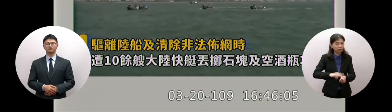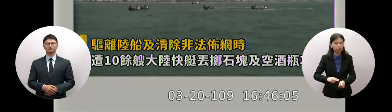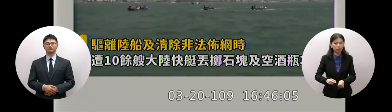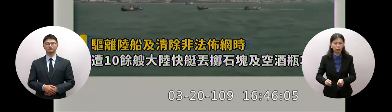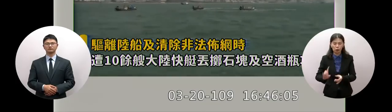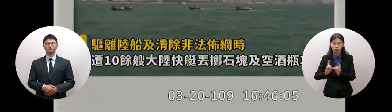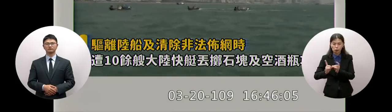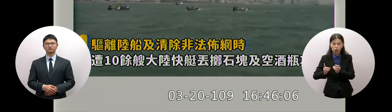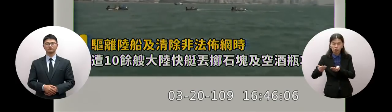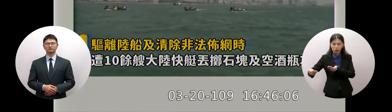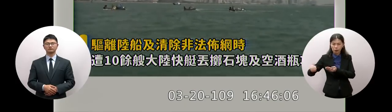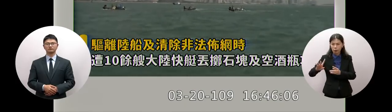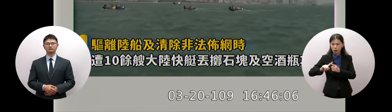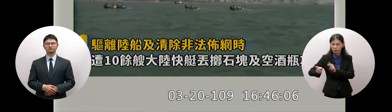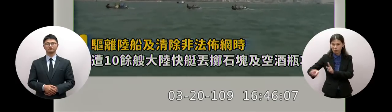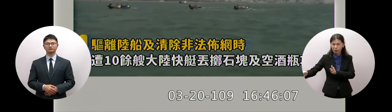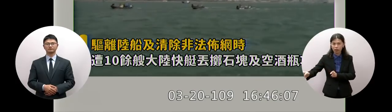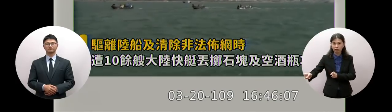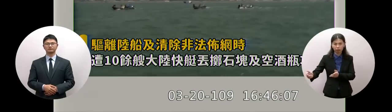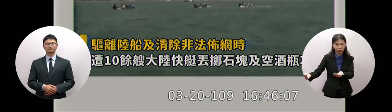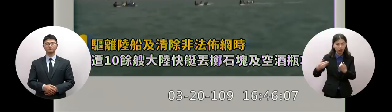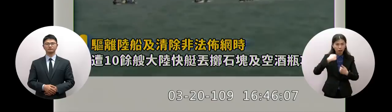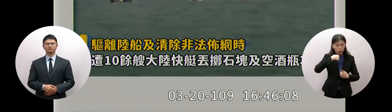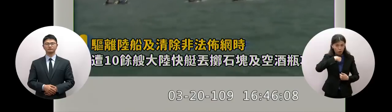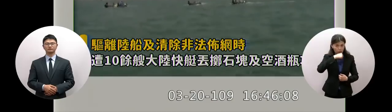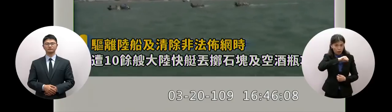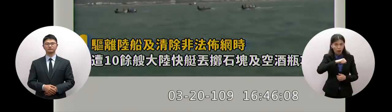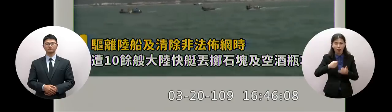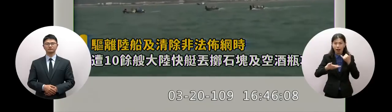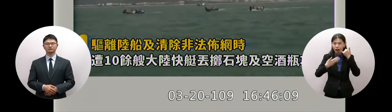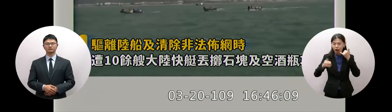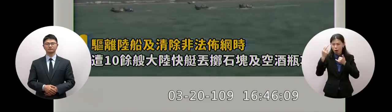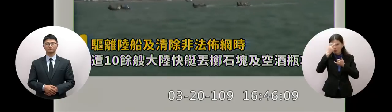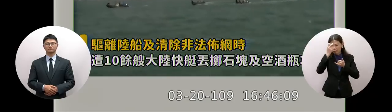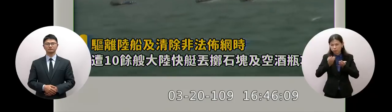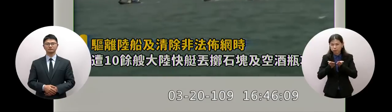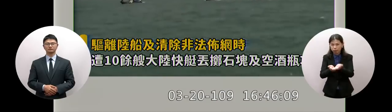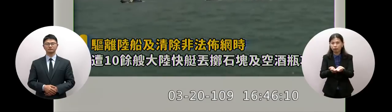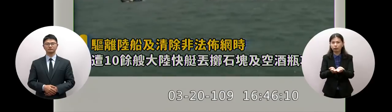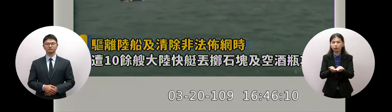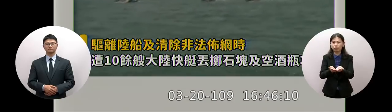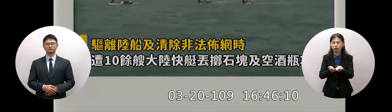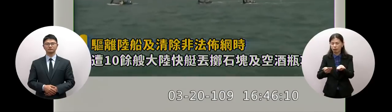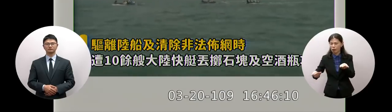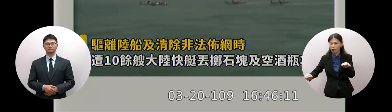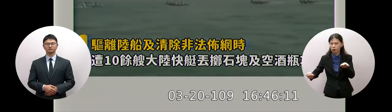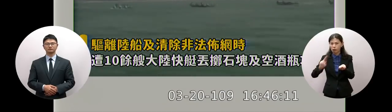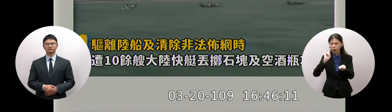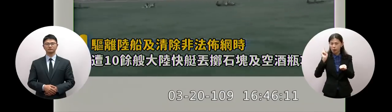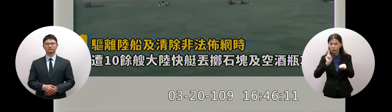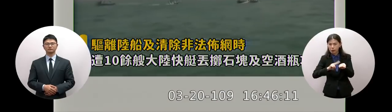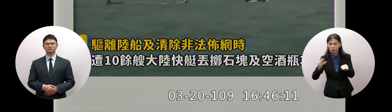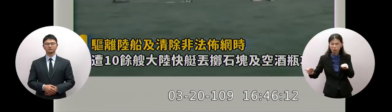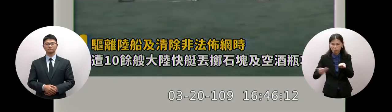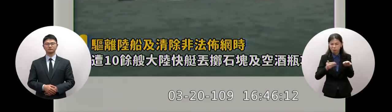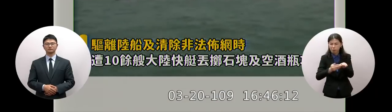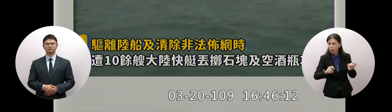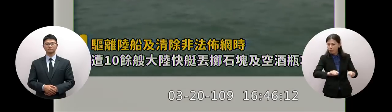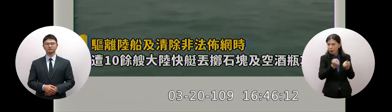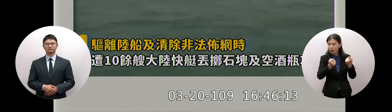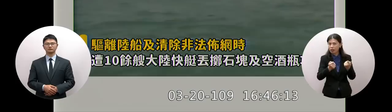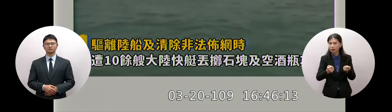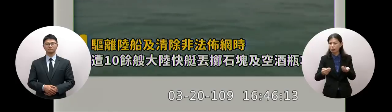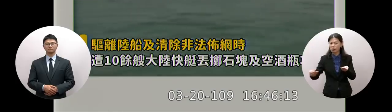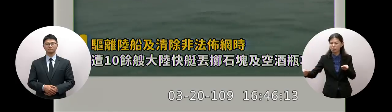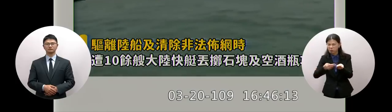列有人指揮對著我們的海巡艇把旋外機用船底撞擊把它撞壞掉一